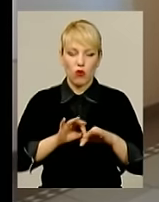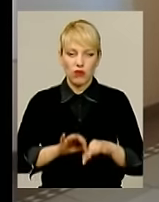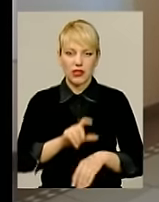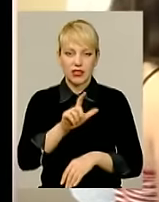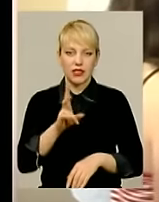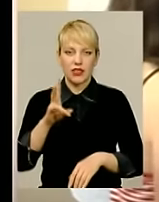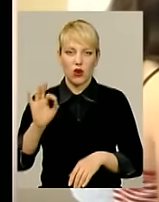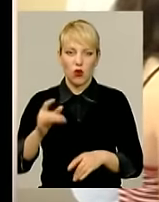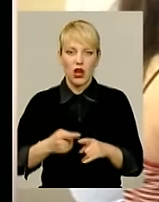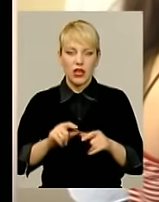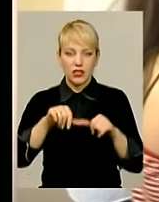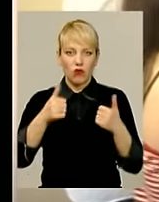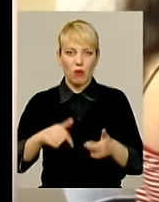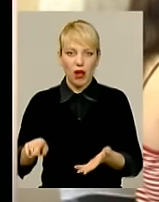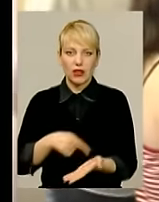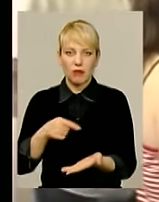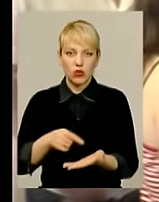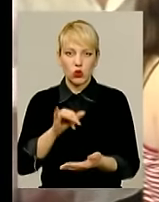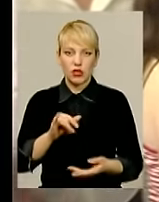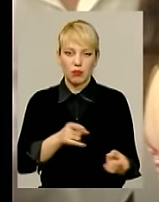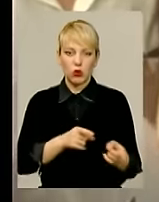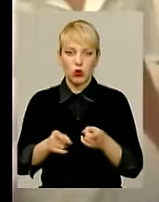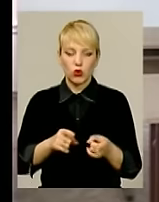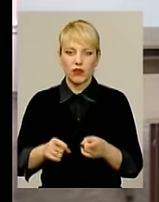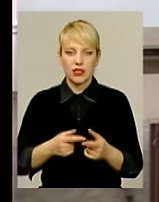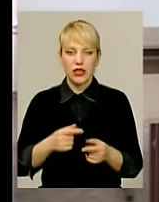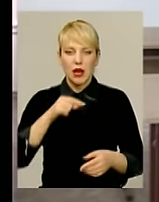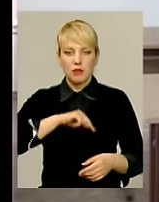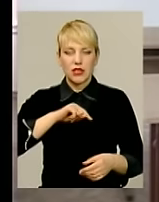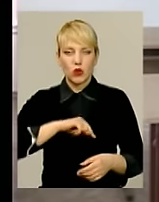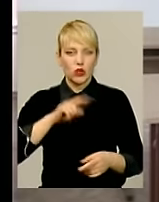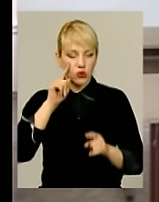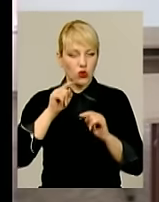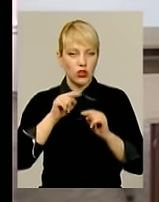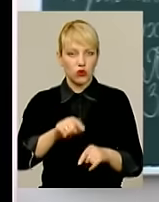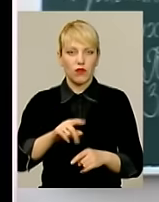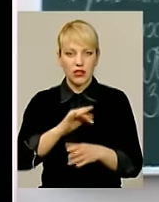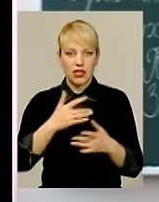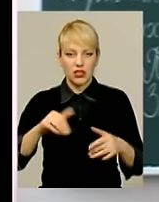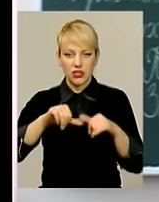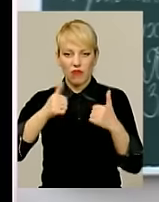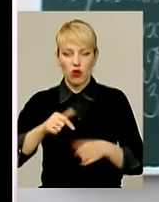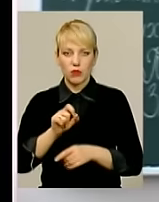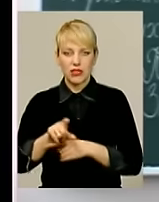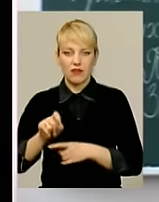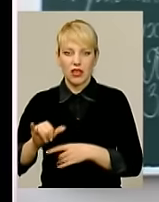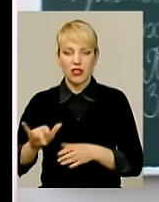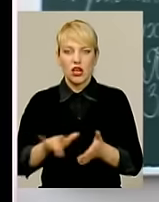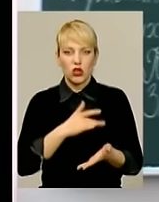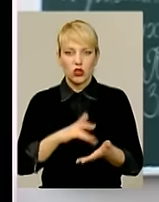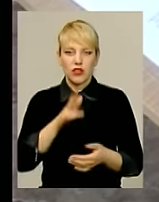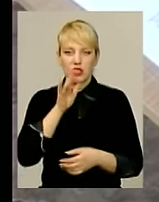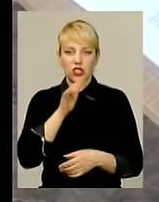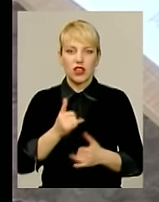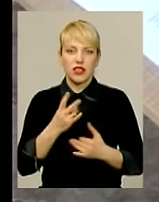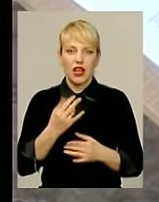ЗНО та з форматами зошитів. А ще – підготуватися психологічно, зорієнтуватися в різних формах завдань і розрахувати час